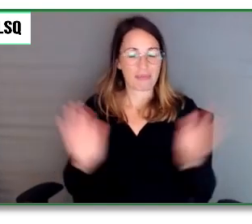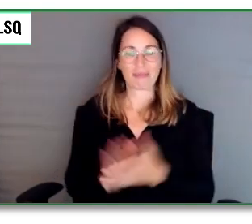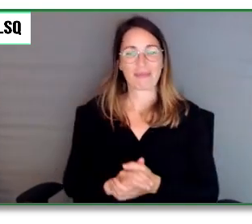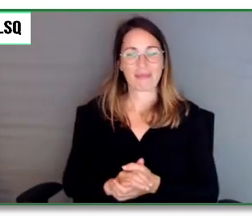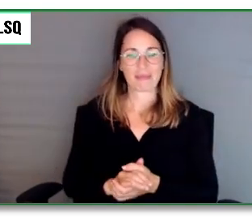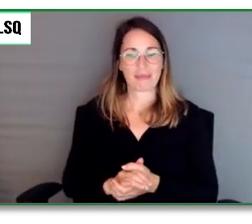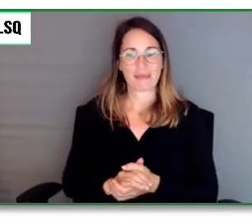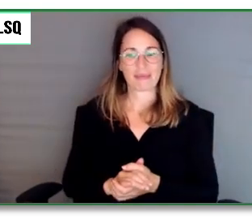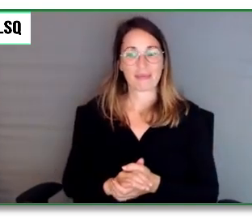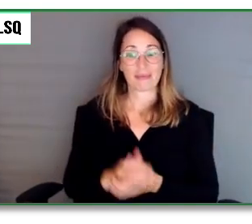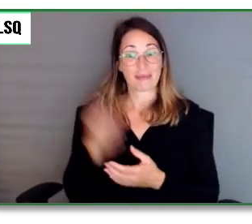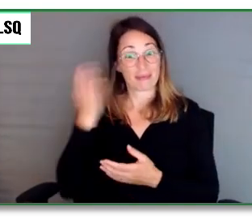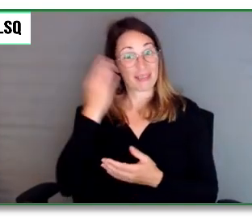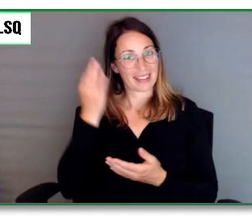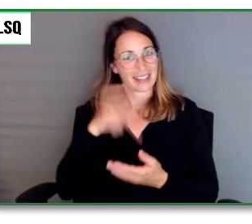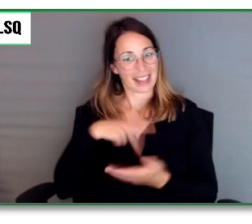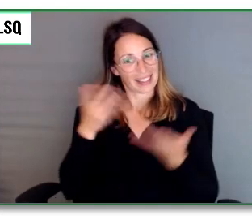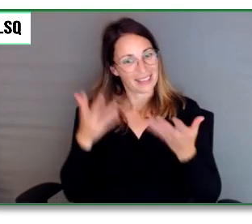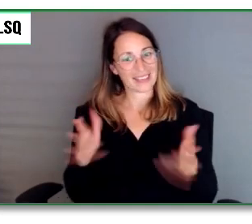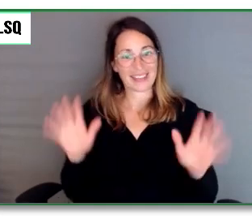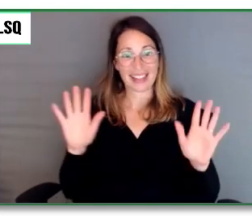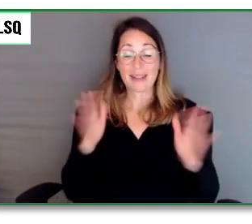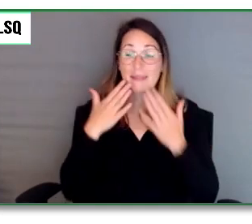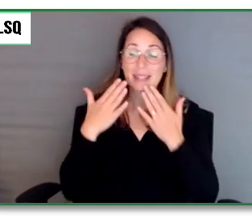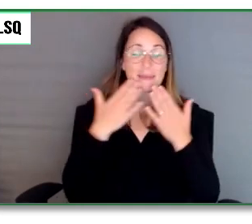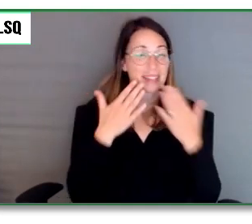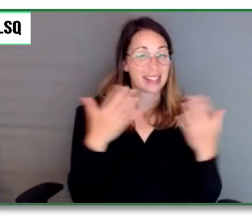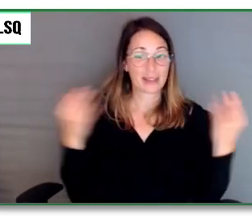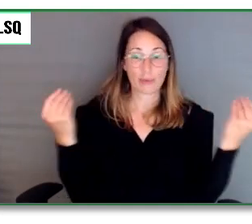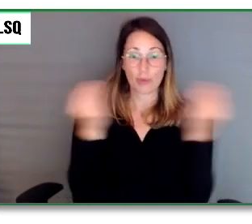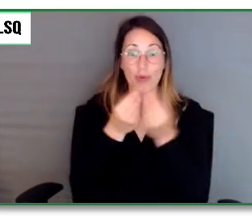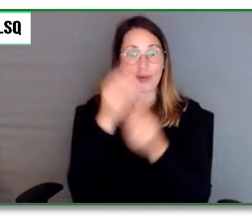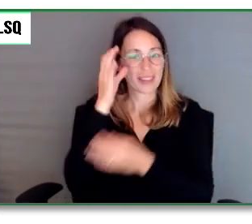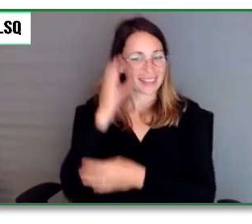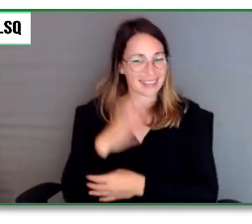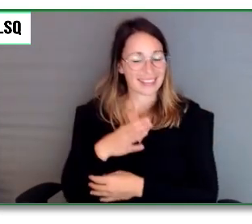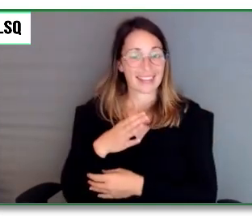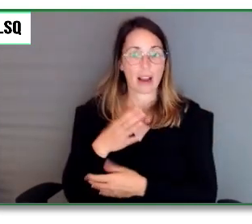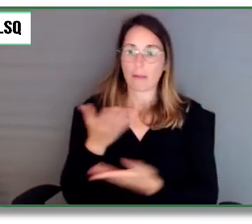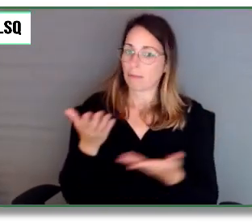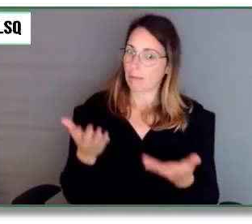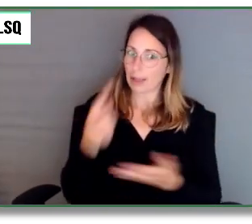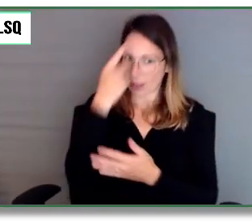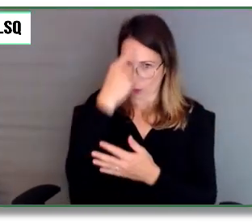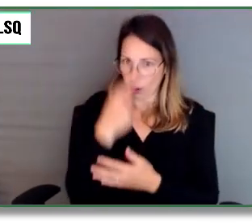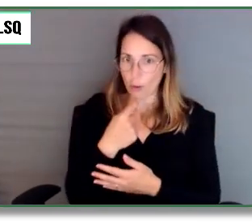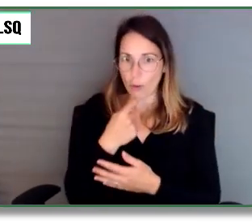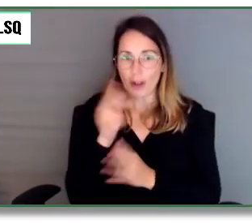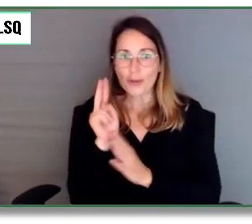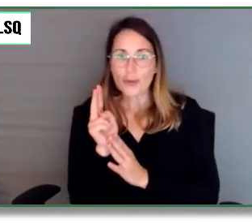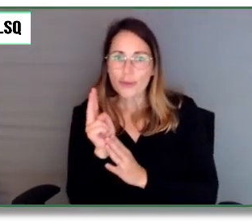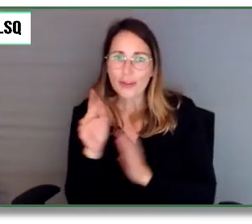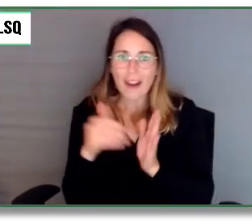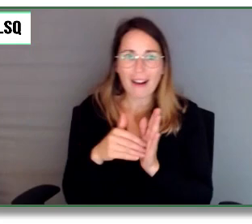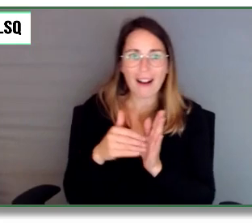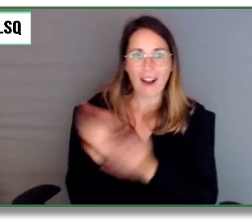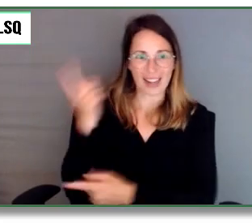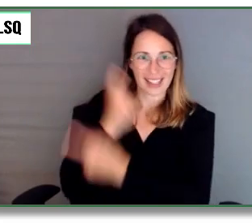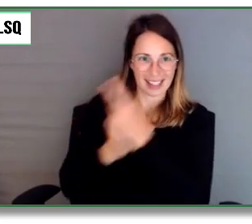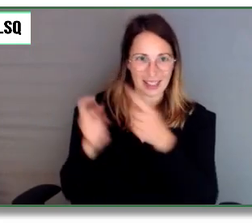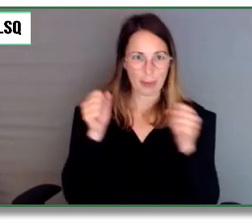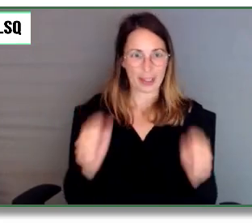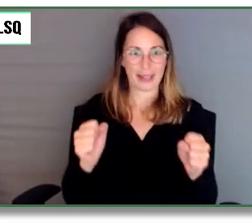présentation pour aujourd'hui. Je vous remercie beaucoup pour votre attention et je crois que nous avons deux minutes et demi maintenant pour des questions. Merci,